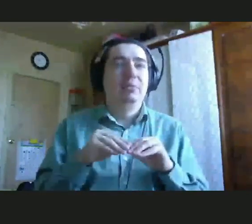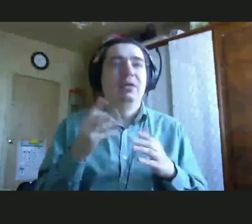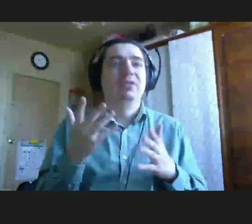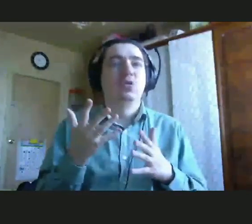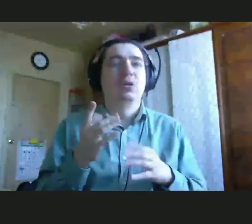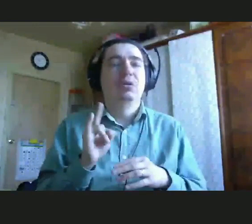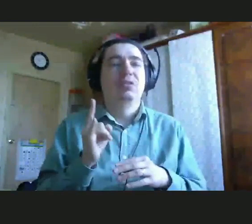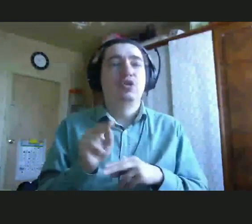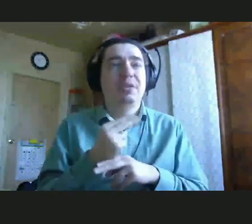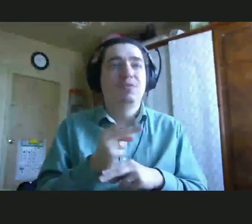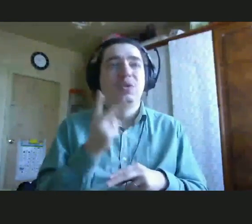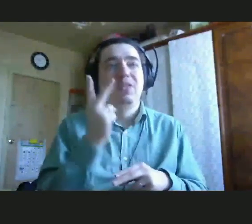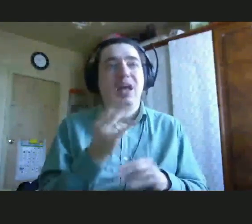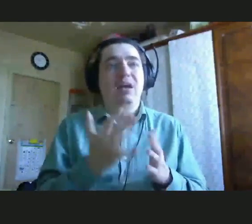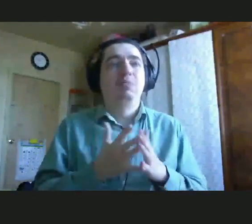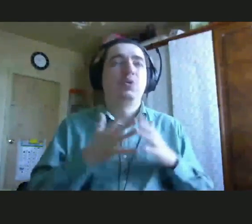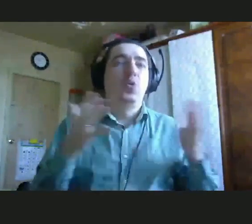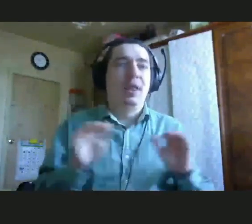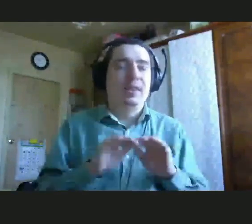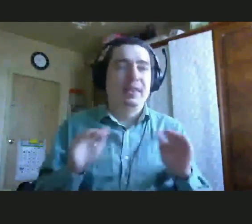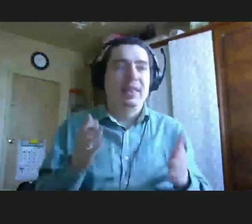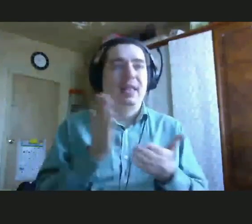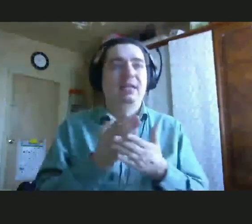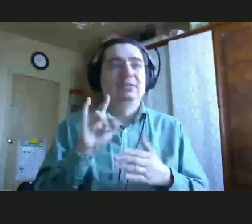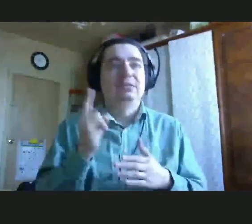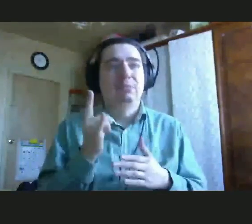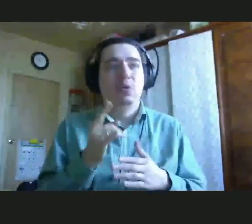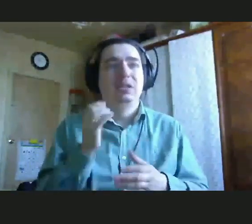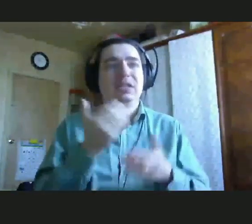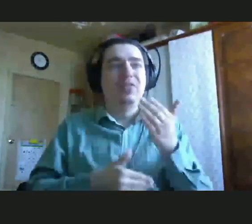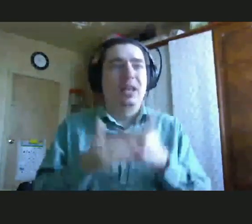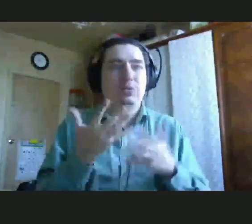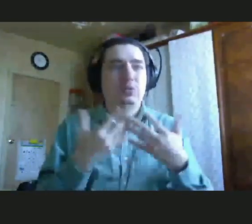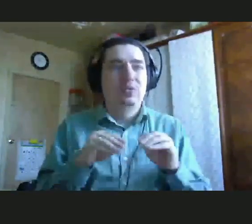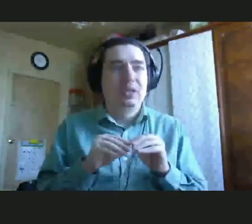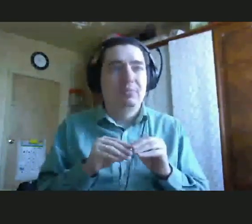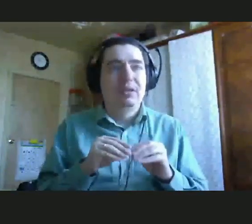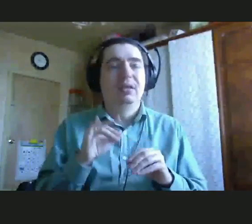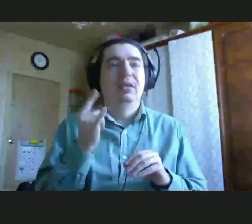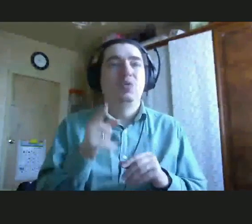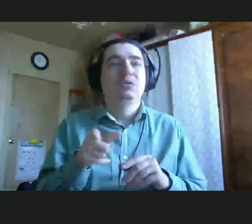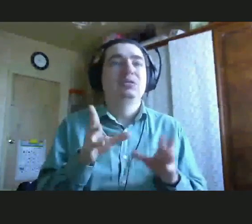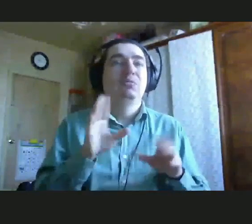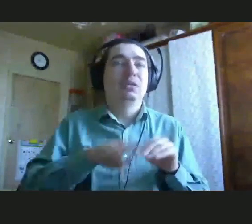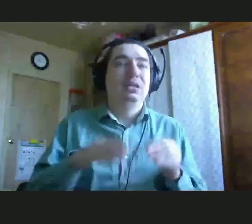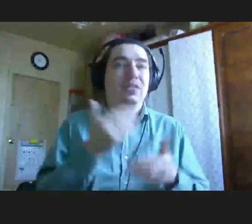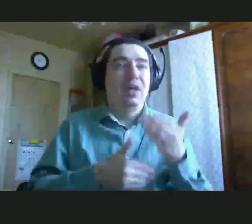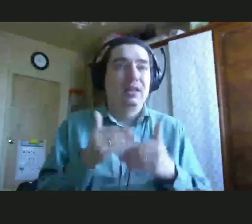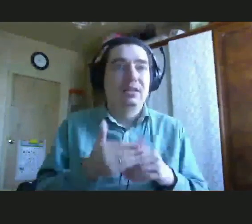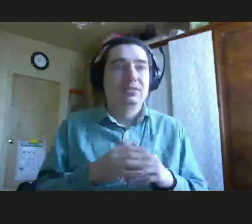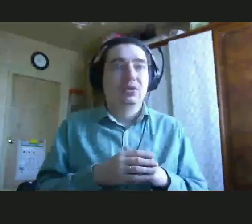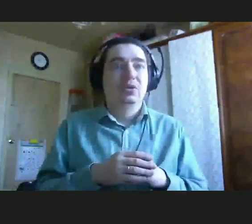более детей. То есть есть ребенок с инвалидностью в семье, и остальные дети без инвалидности, как мне написал